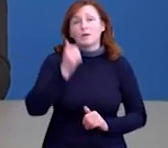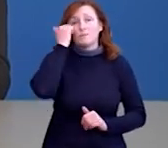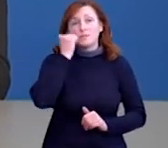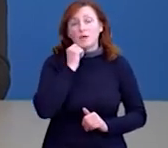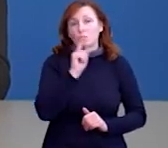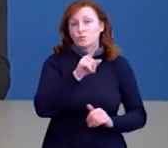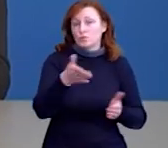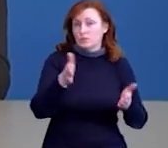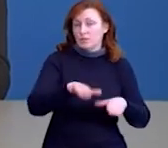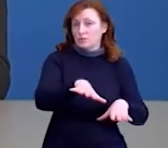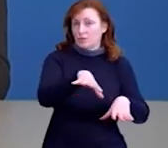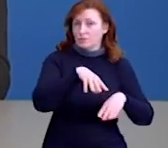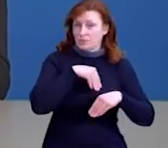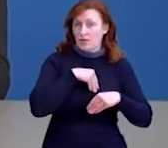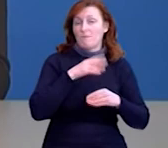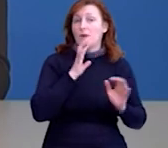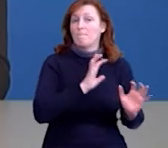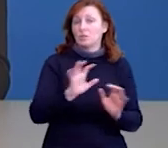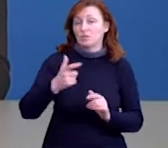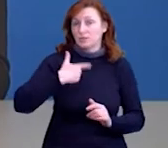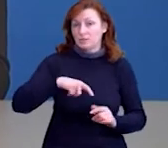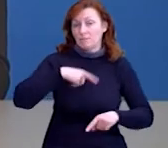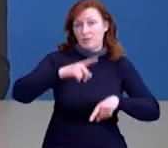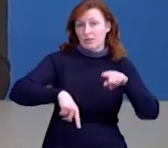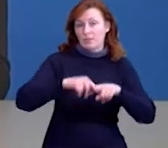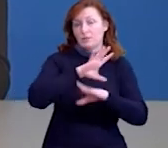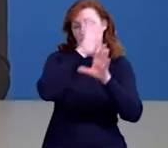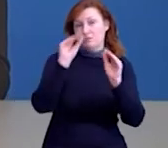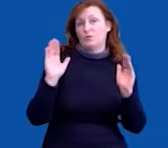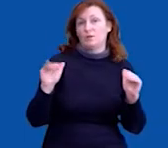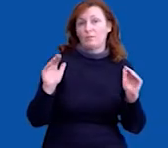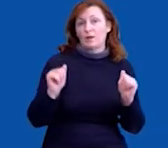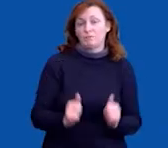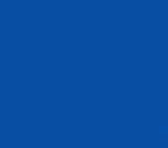Дякую, що залишаєтеся із ЮА Черніїв. Бережіть себе та своїх рідних на Добраніч.